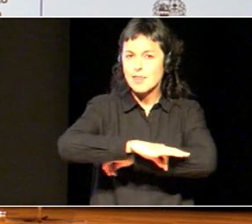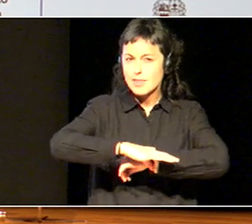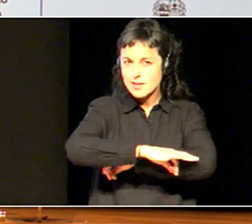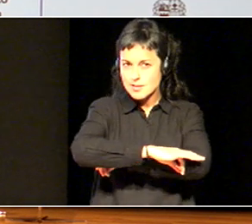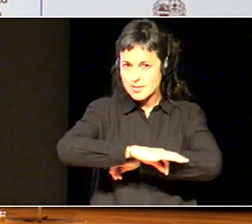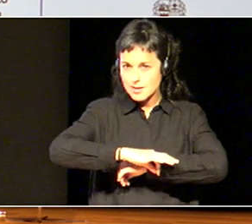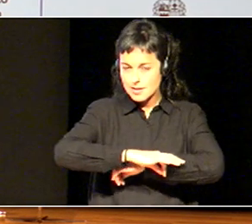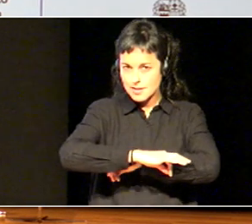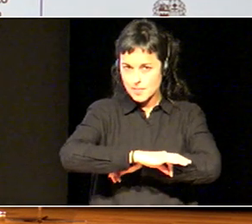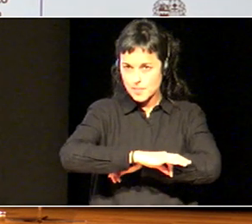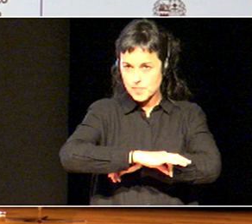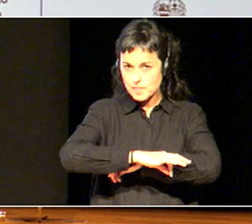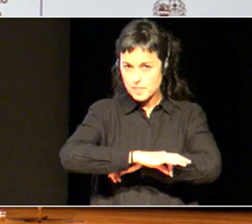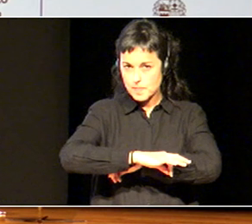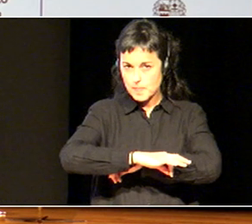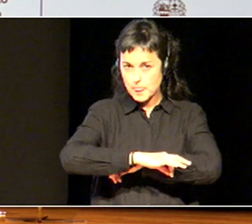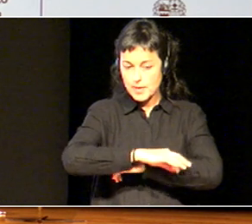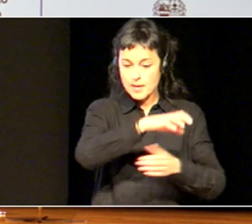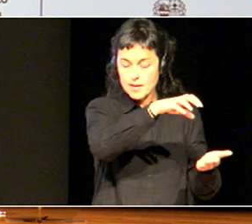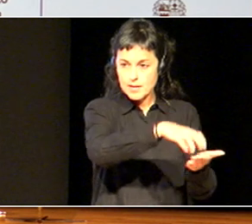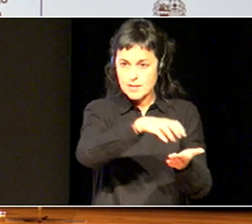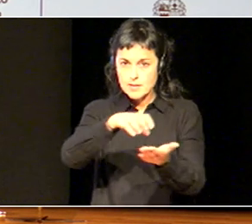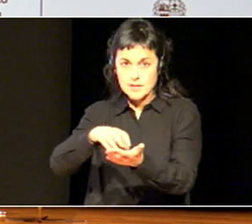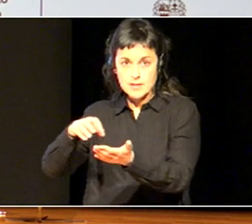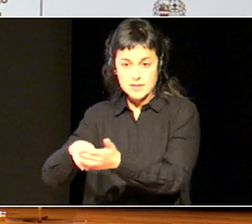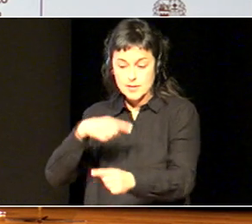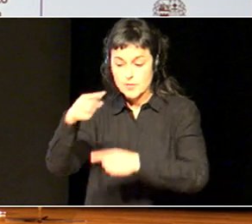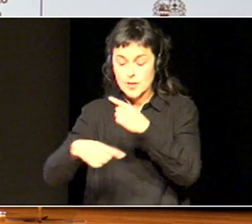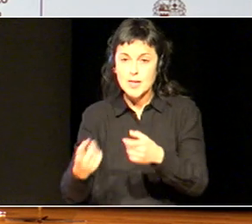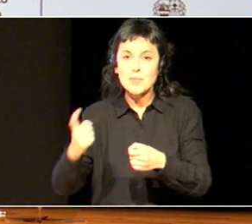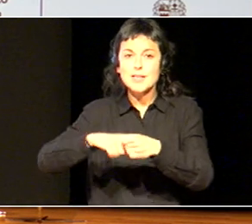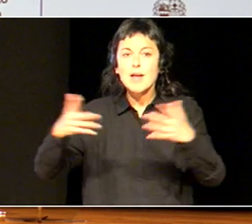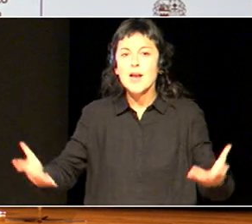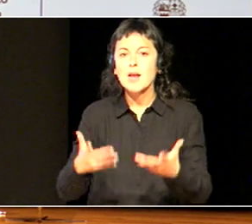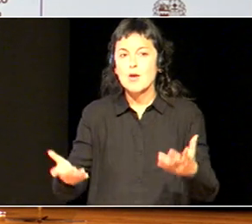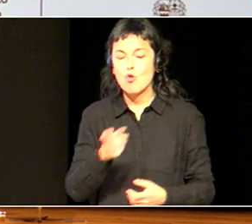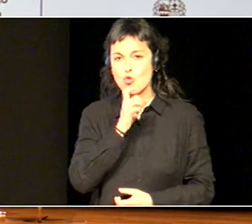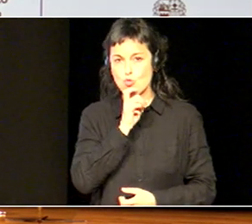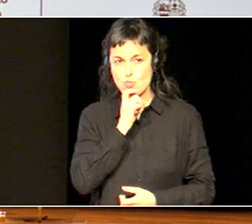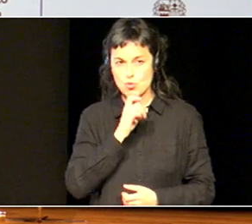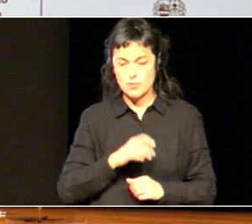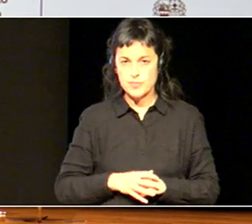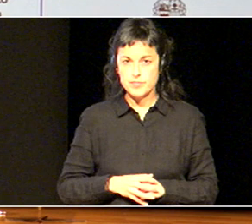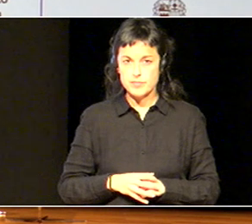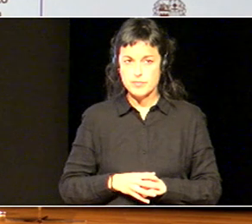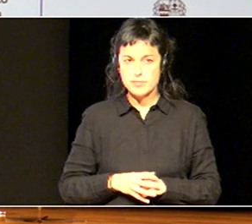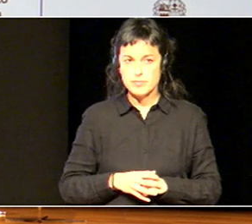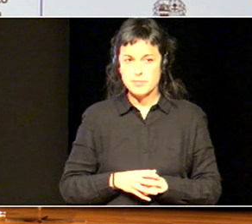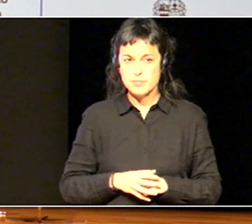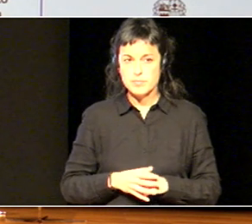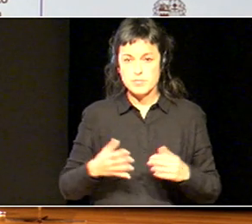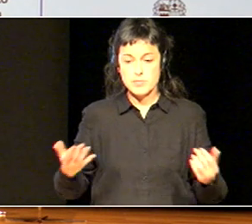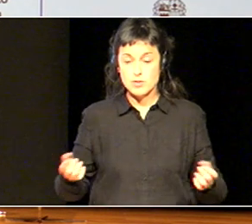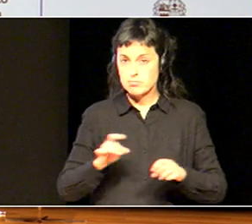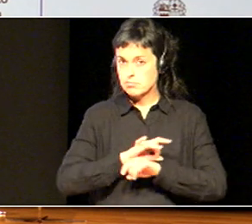bultzatu bezakegun ikastezetatik familien partaidetza. Horretarako argi izan behar dugu,